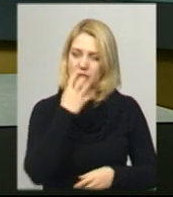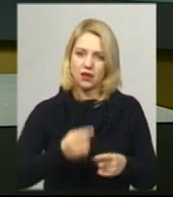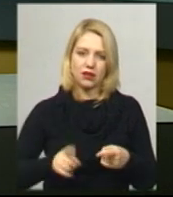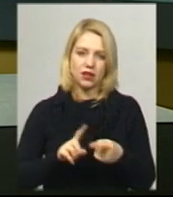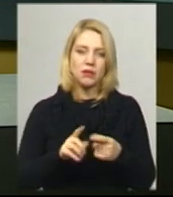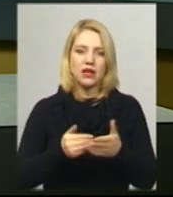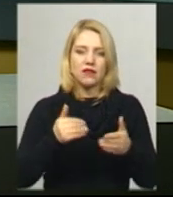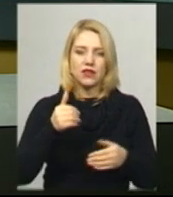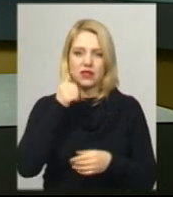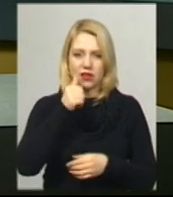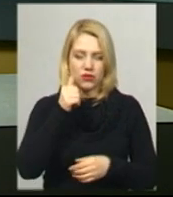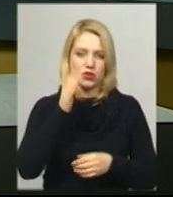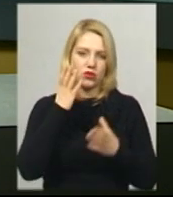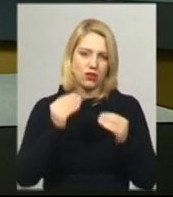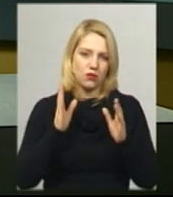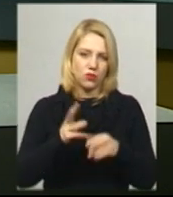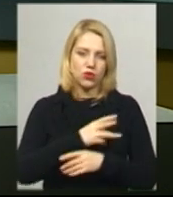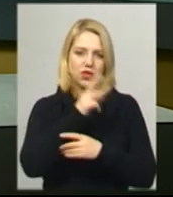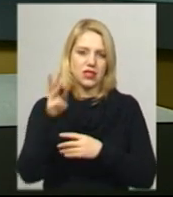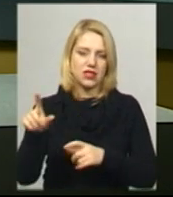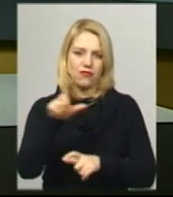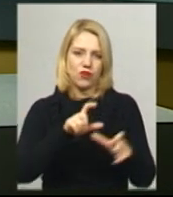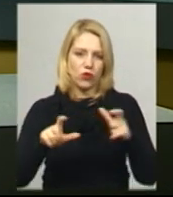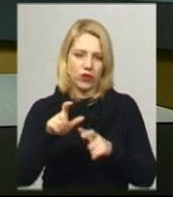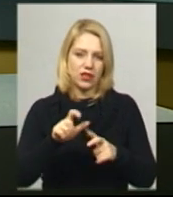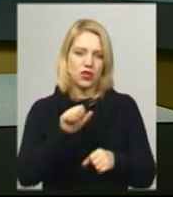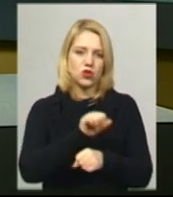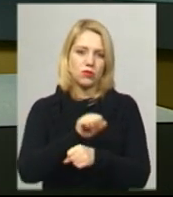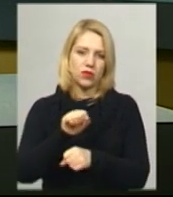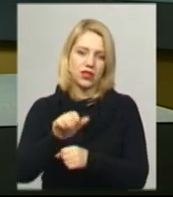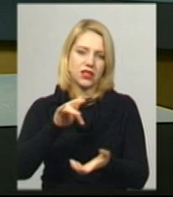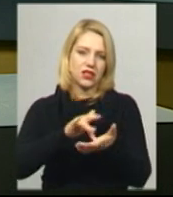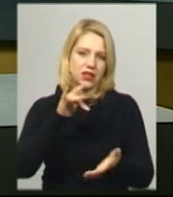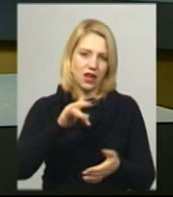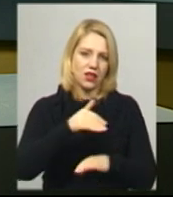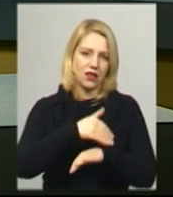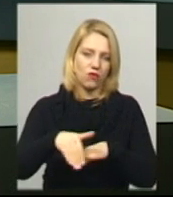дезінфікувати зупинки громадського транспорту. Центральні вулиці, багатоквартирні будинки.